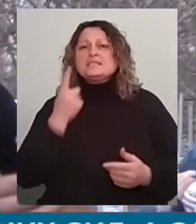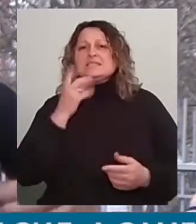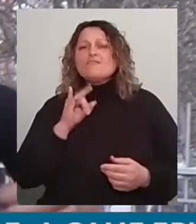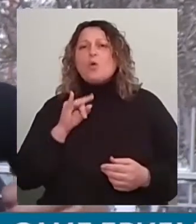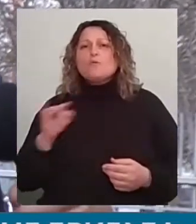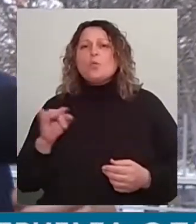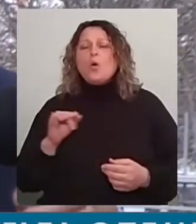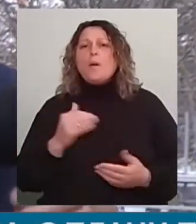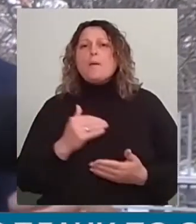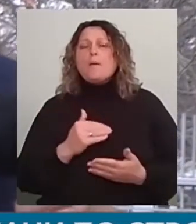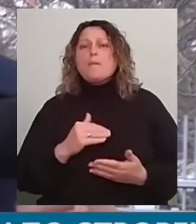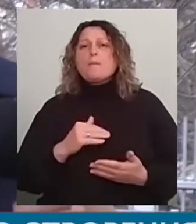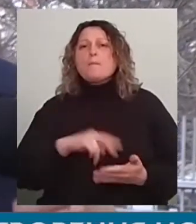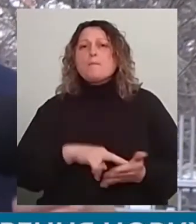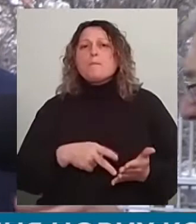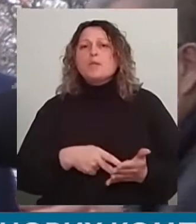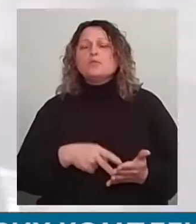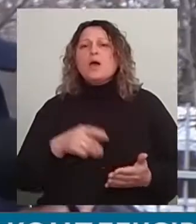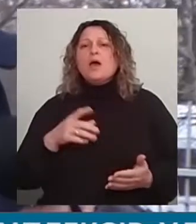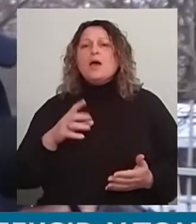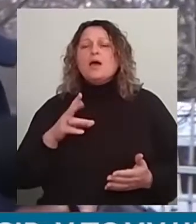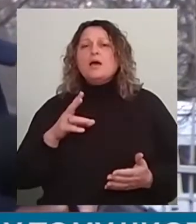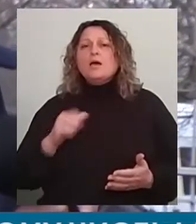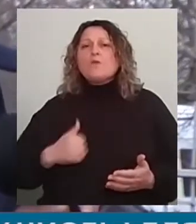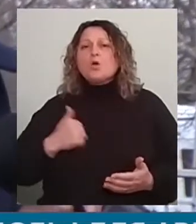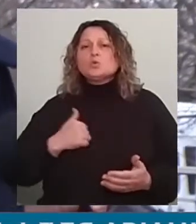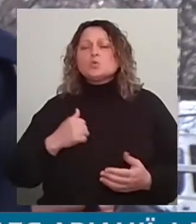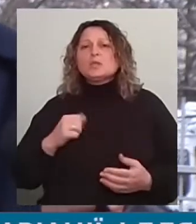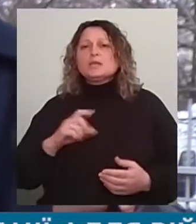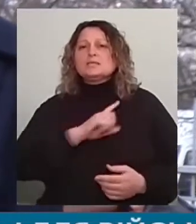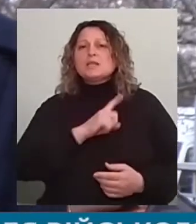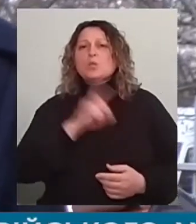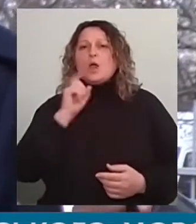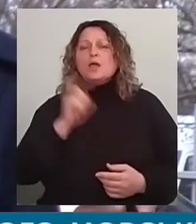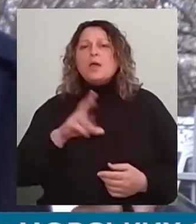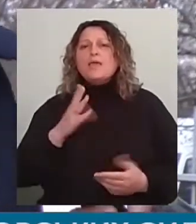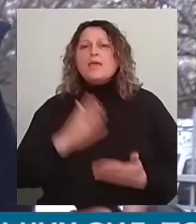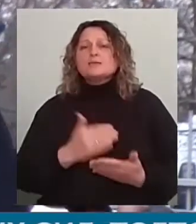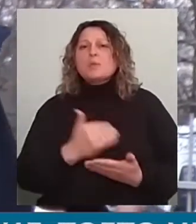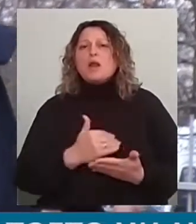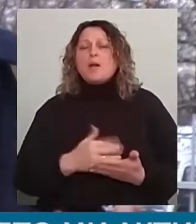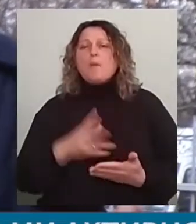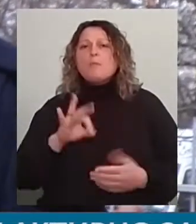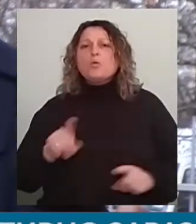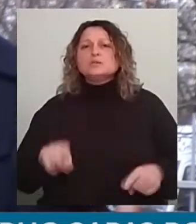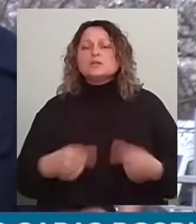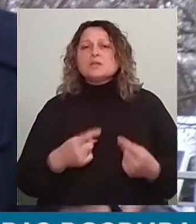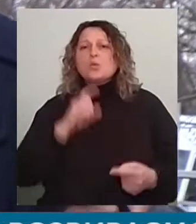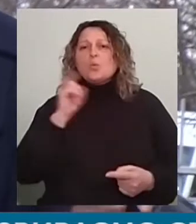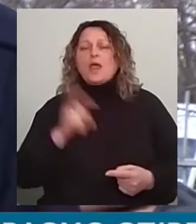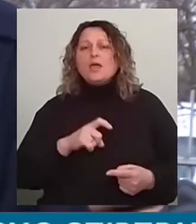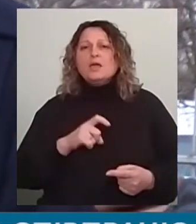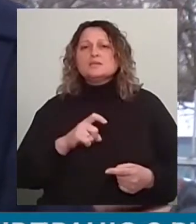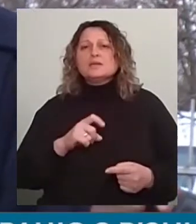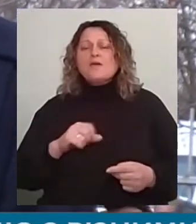тактичного звіна виробництві, а саме бригада. Є плани за створення нових комплексів, тому числі і для авіації, і для воєнно